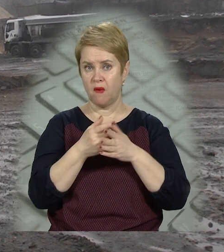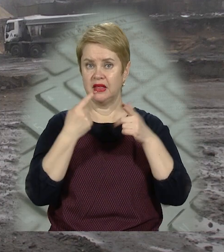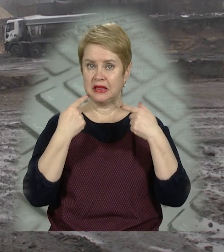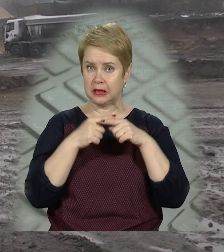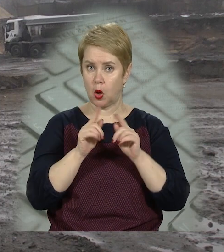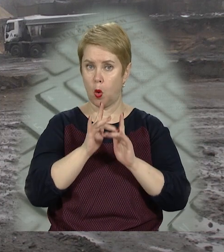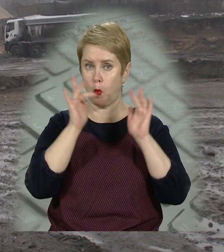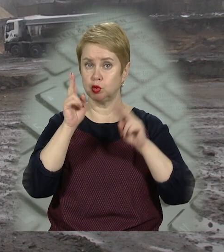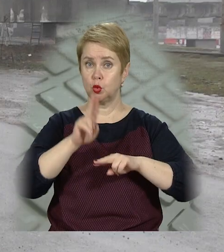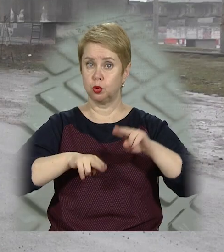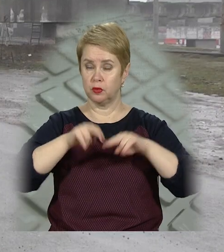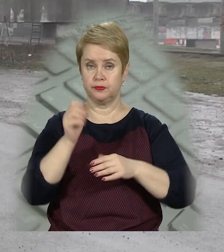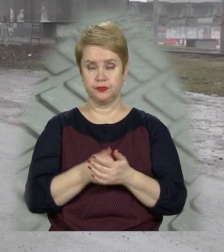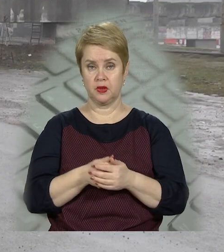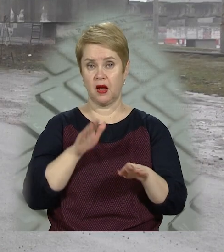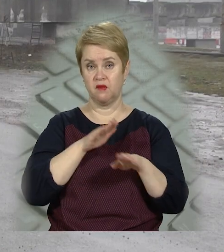технології мостобудування.